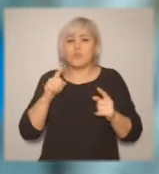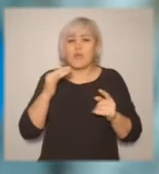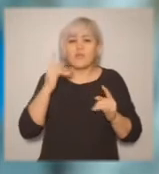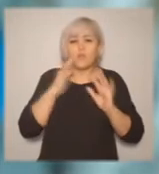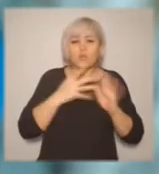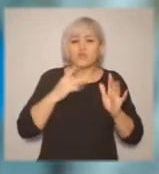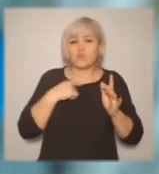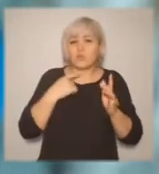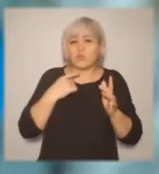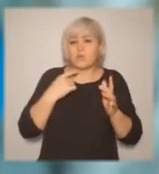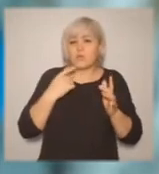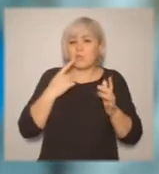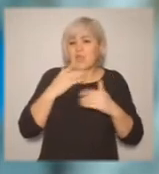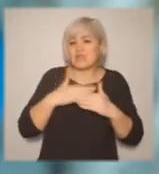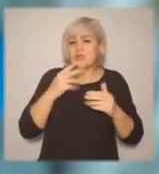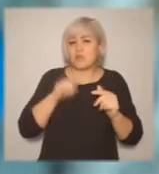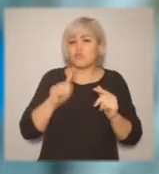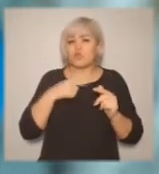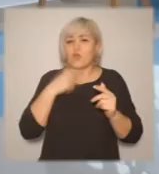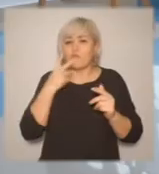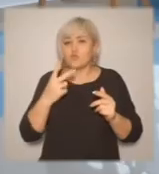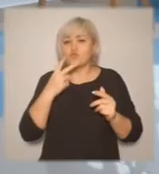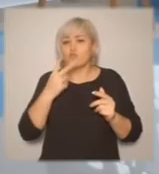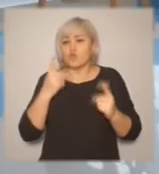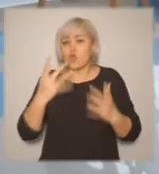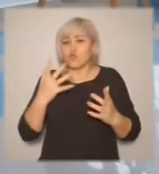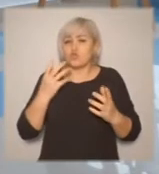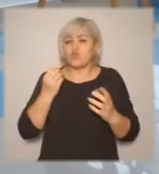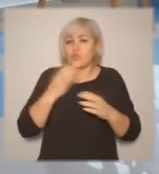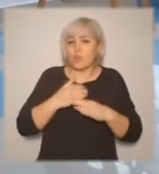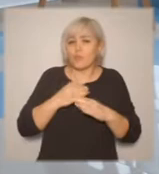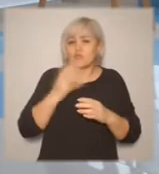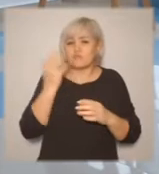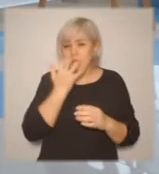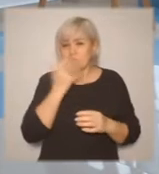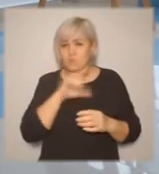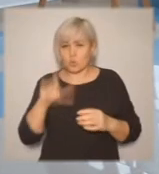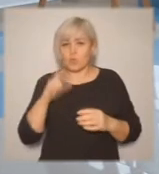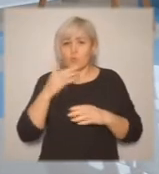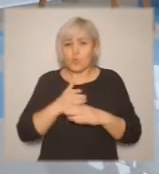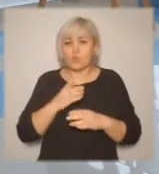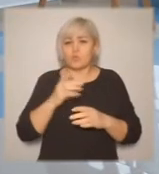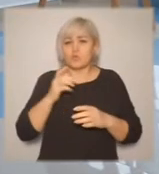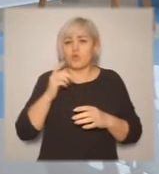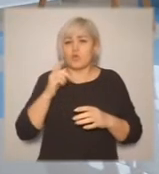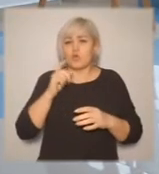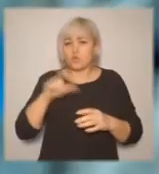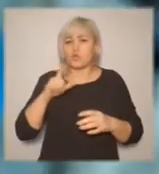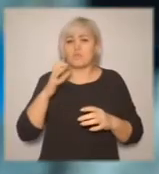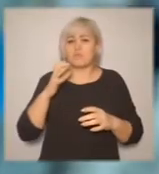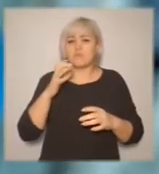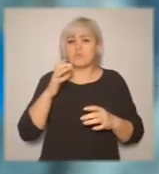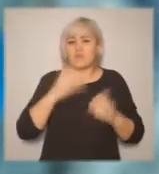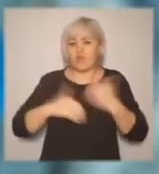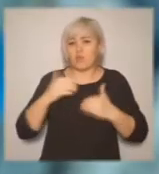это себе максимально близко к тому, что я вижу, как я вижу. И, конечно же, помощь незрячим людям, помощь людям с инвалидностью.